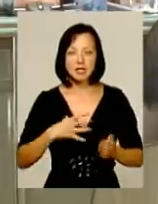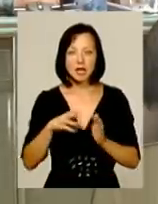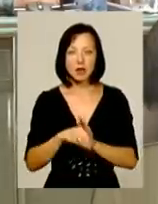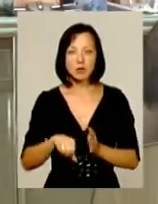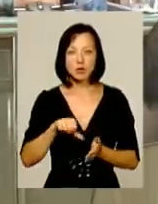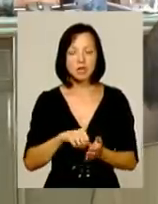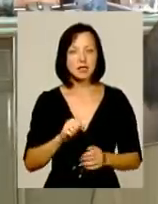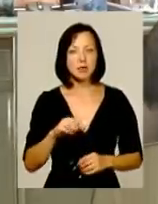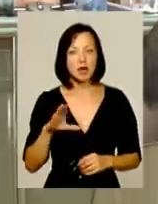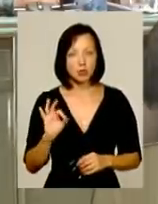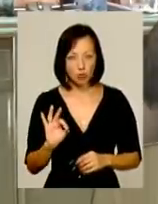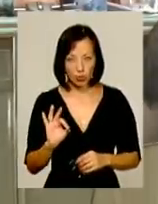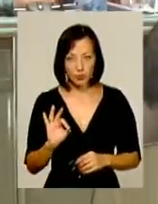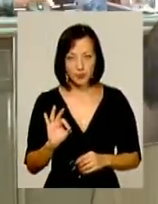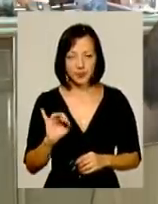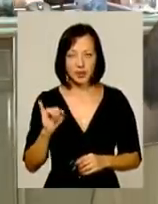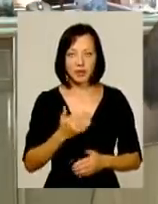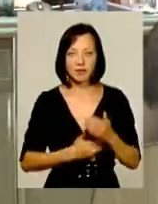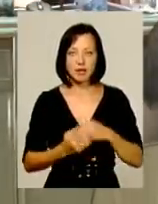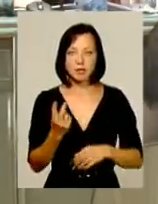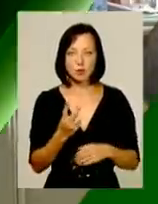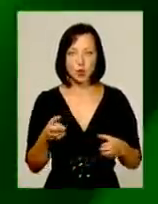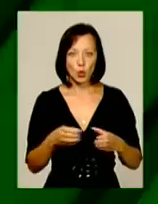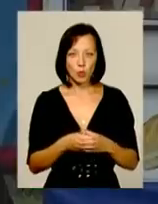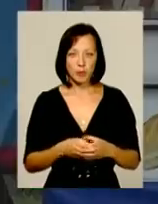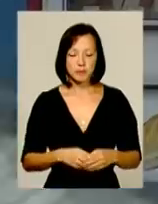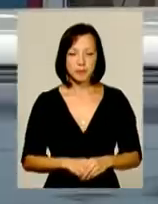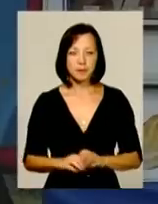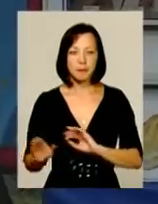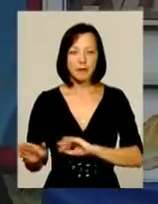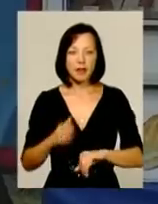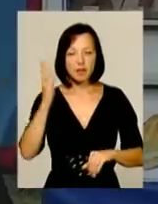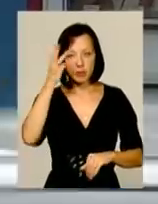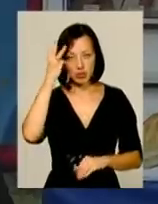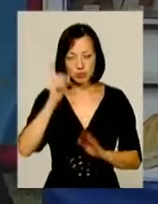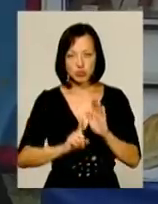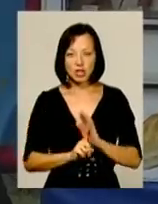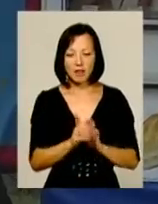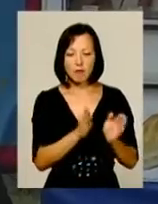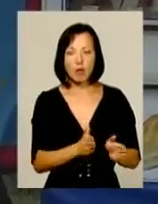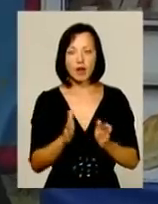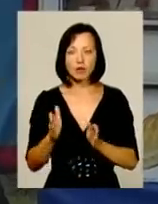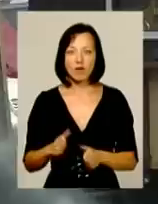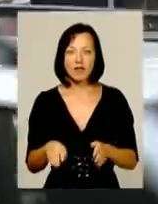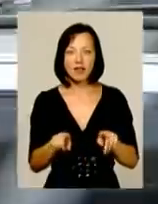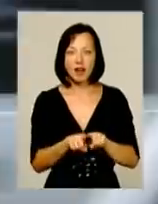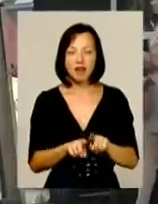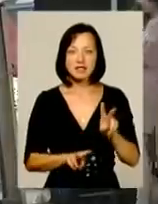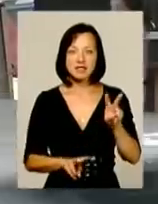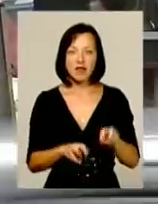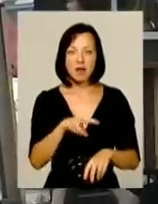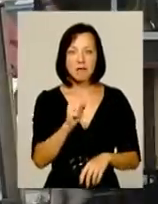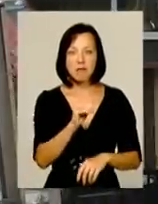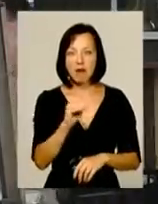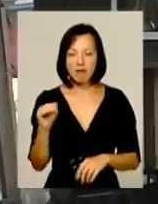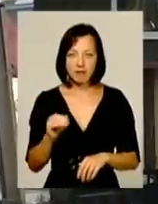учасникам антитерористичних операцій та інвалідів другої групи. В обласному центрі взялися впорядковувати так звані мафи, так в офіційних